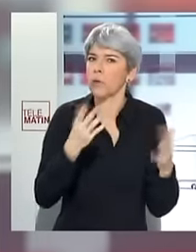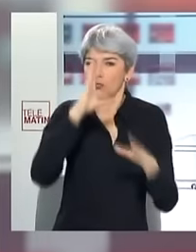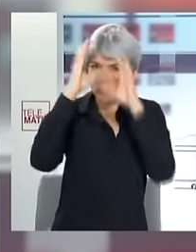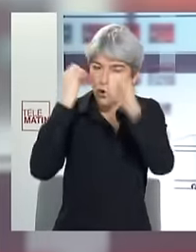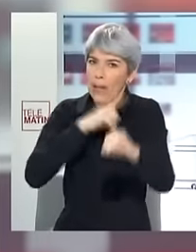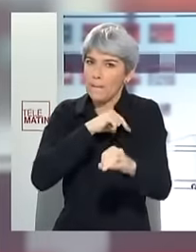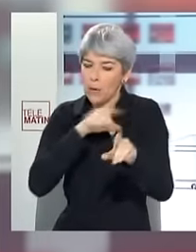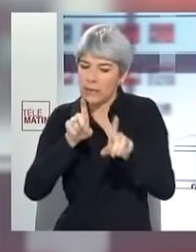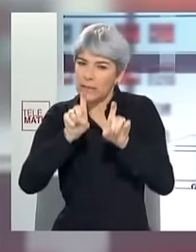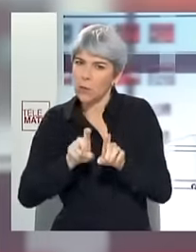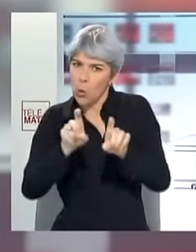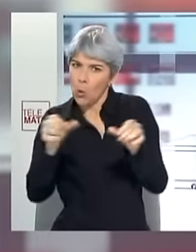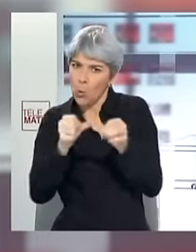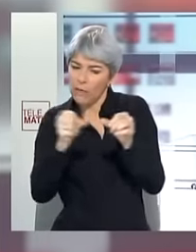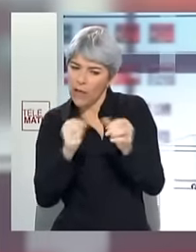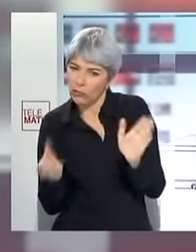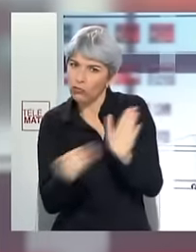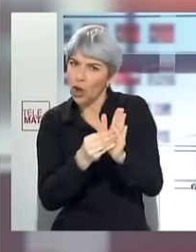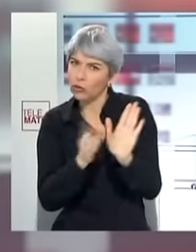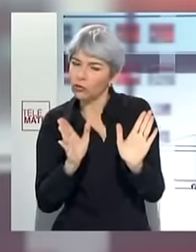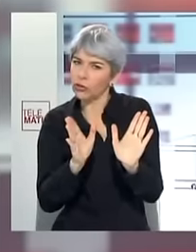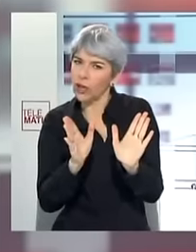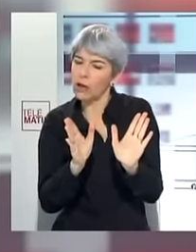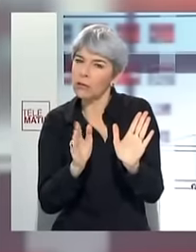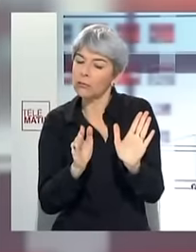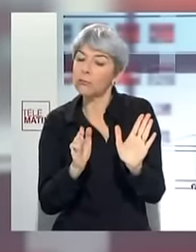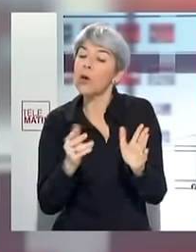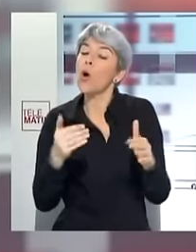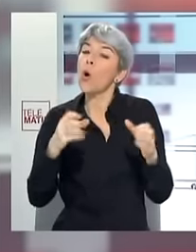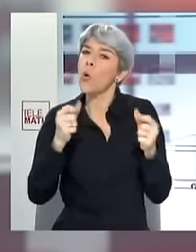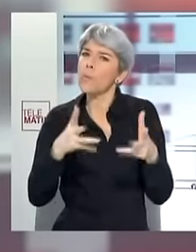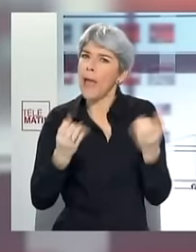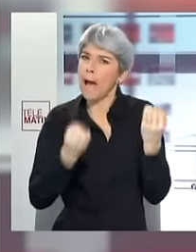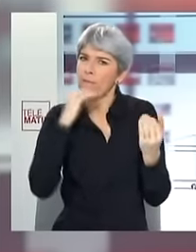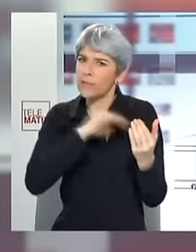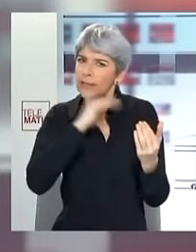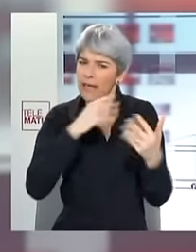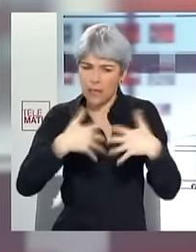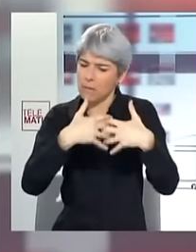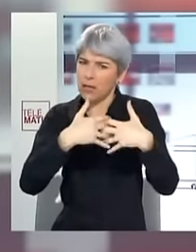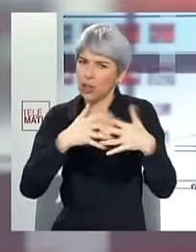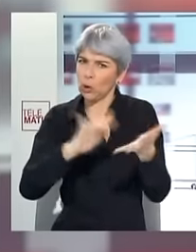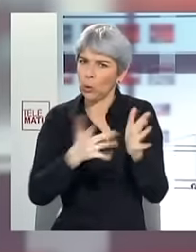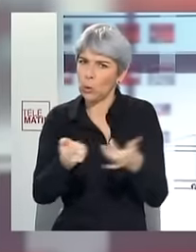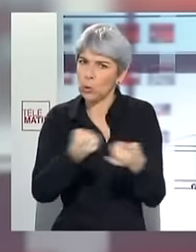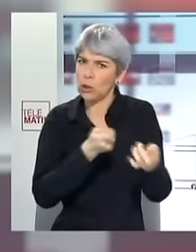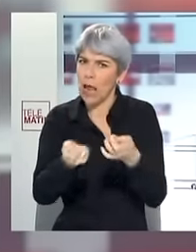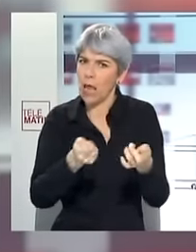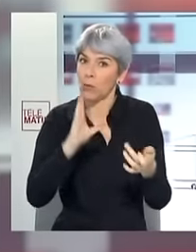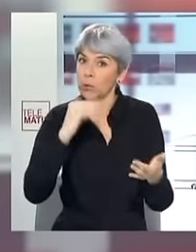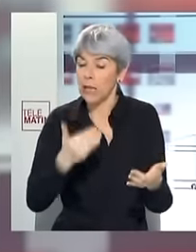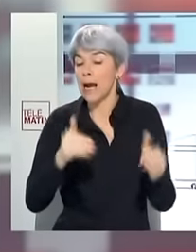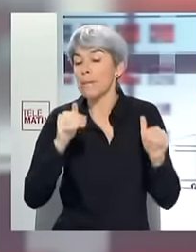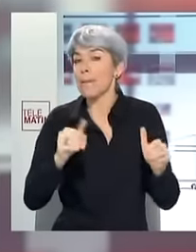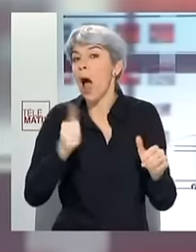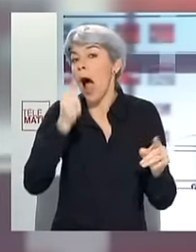policiers à bord doivent juste saisir la limitation de vitesse sur le tronçon où il se trouve. Et la machine s'occupe du reste. Un dispositif qui présente